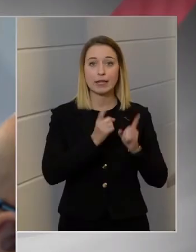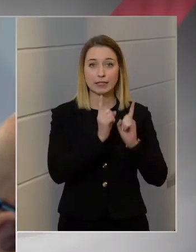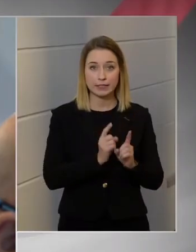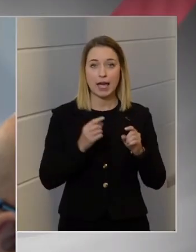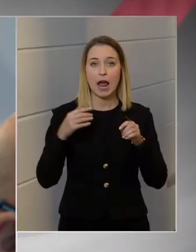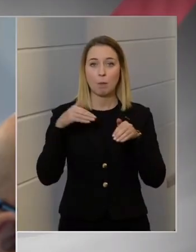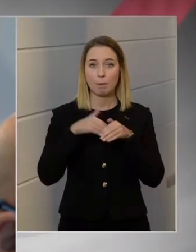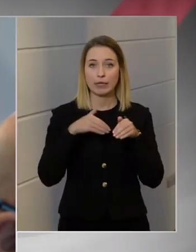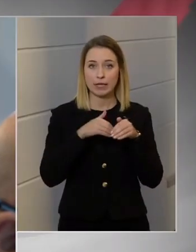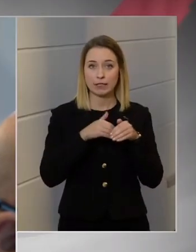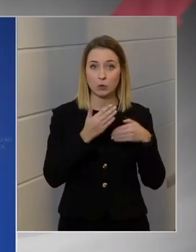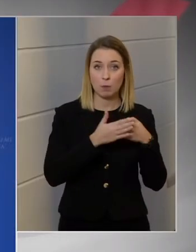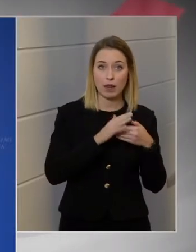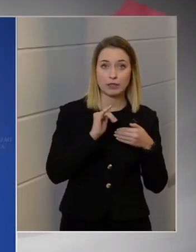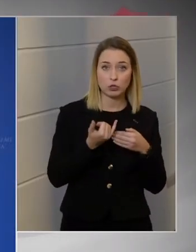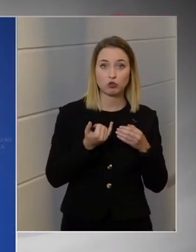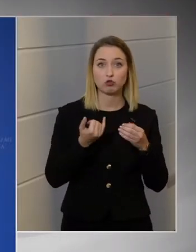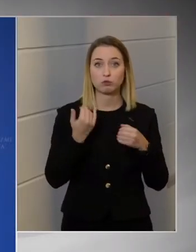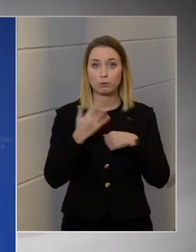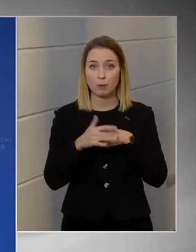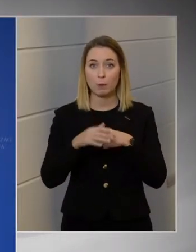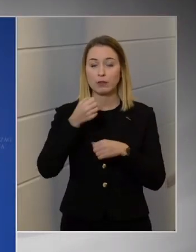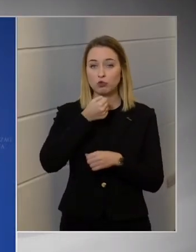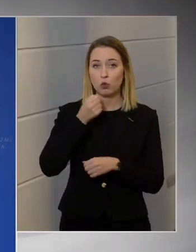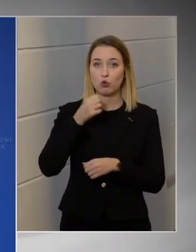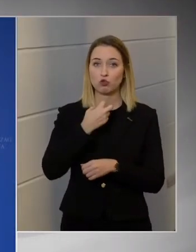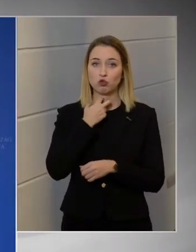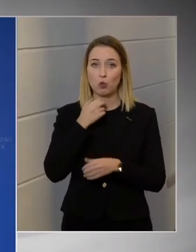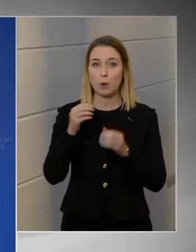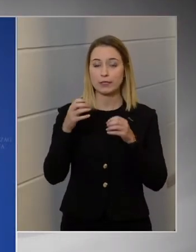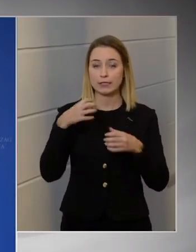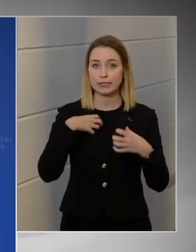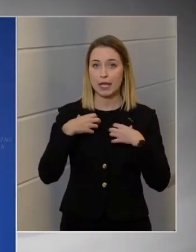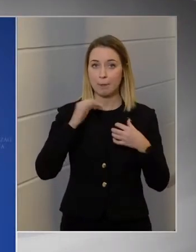veszélyeket megpróbálta bagatelizálni valami Csoros György szerepét is.